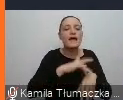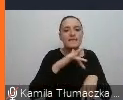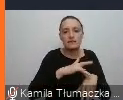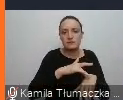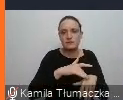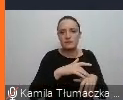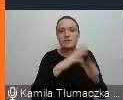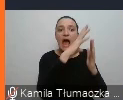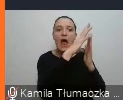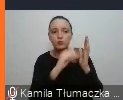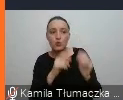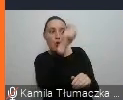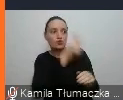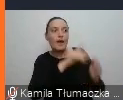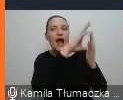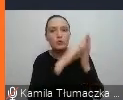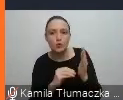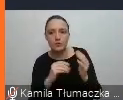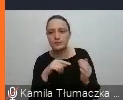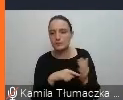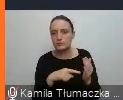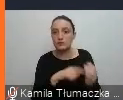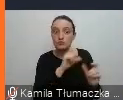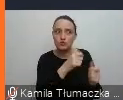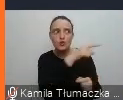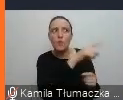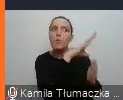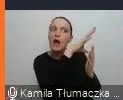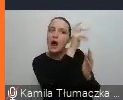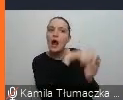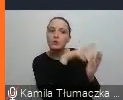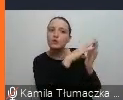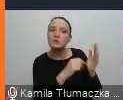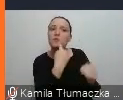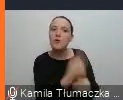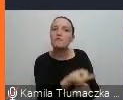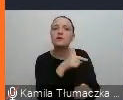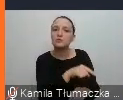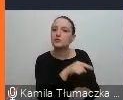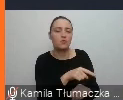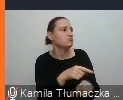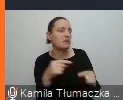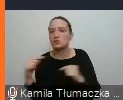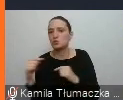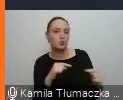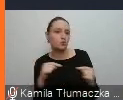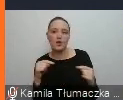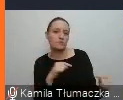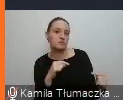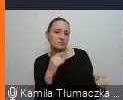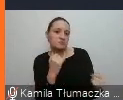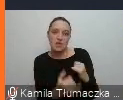ulegamy. Ten efekt autorytetów polega na tym, że uważamy za coś absolutnie niedyskutowalne, jeśli